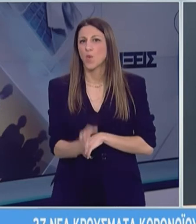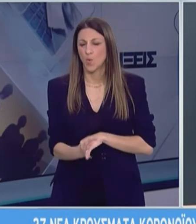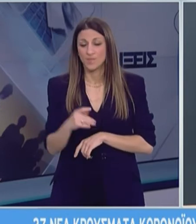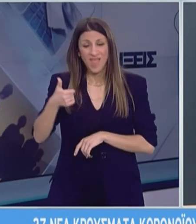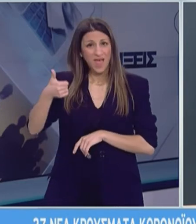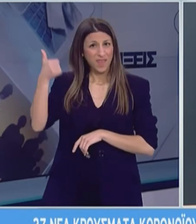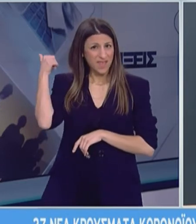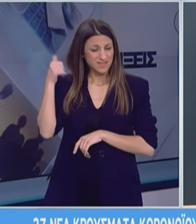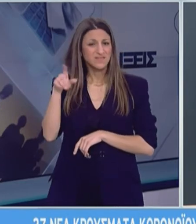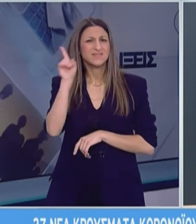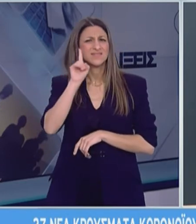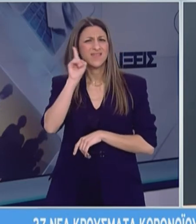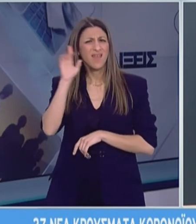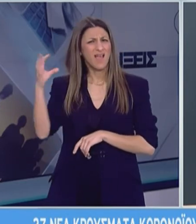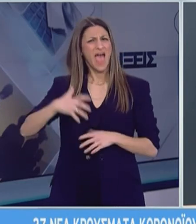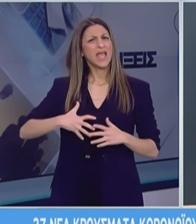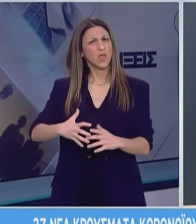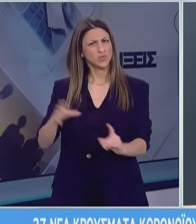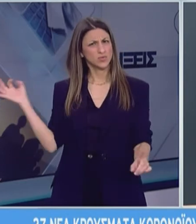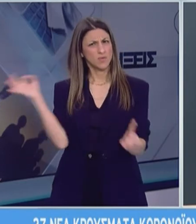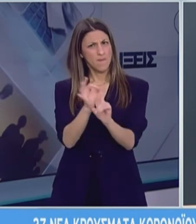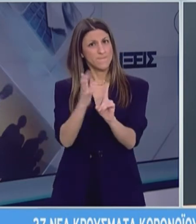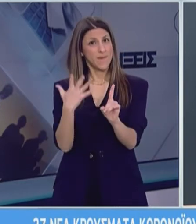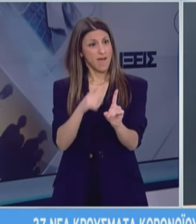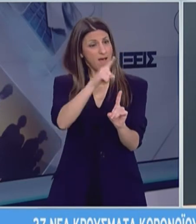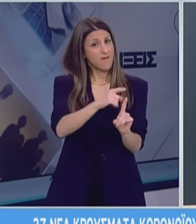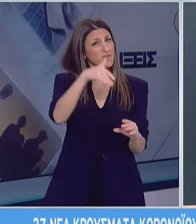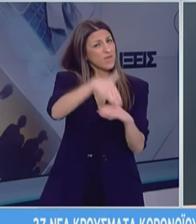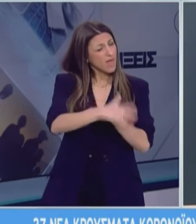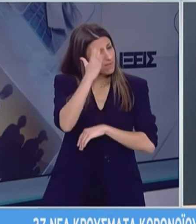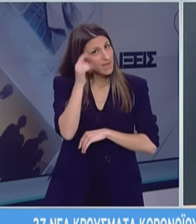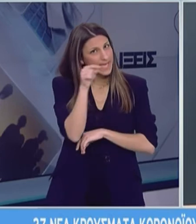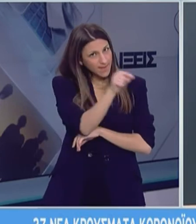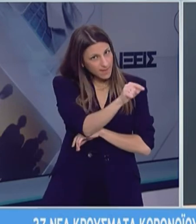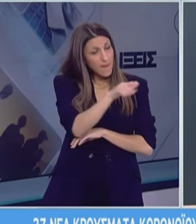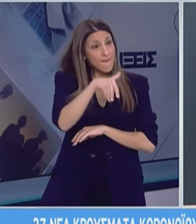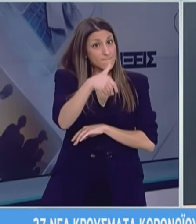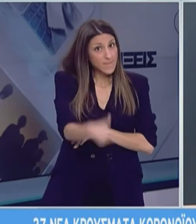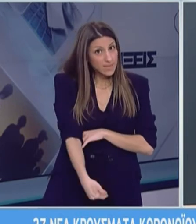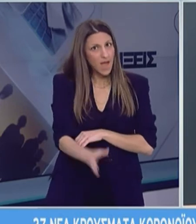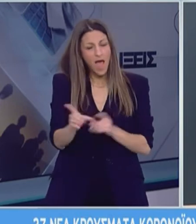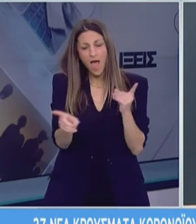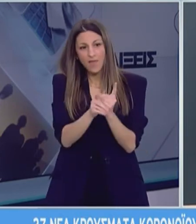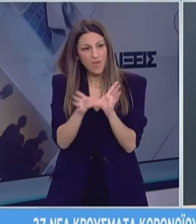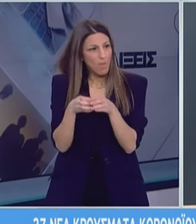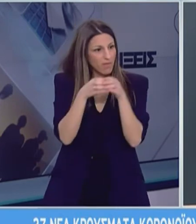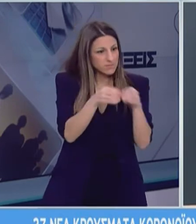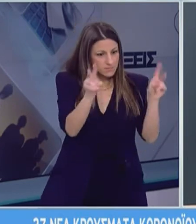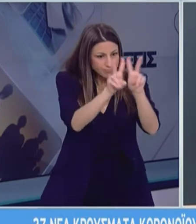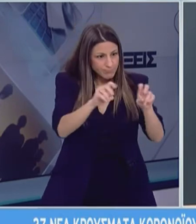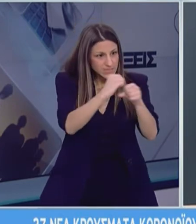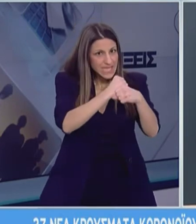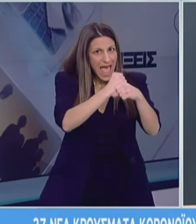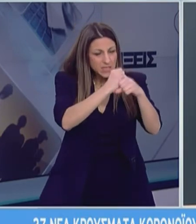της χθεσινής εχνηλάτησης των επαφών του βεβαιωμένου κρούσματος του COVID-19 σε γυναίκα φιλοξενούμενη της δομής